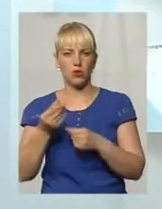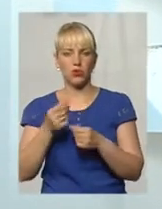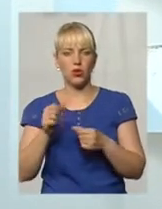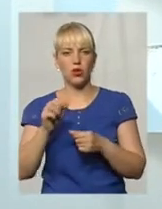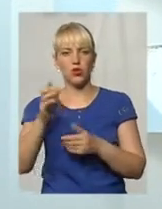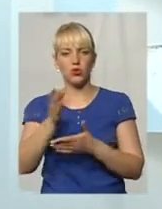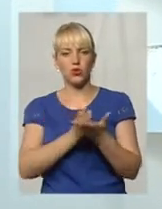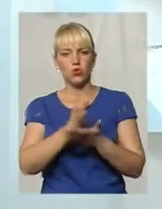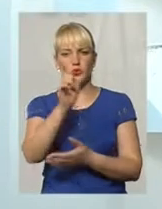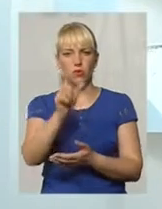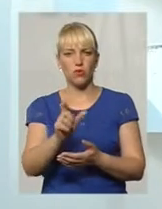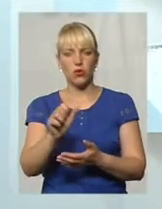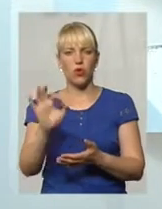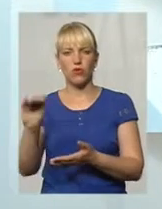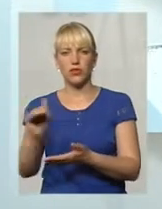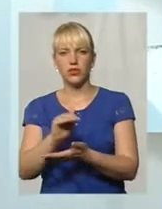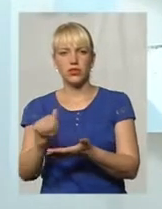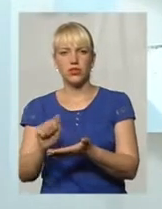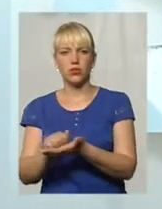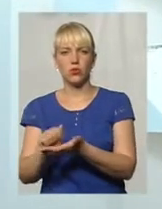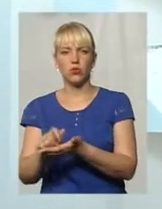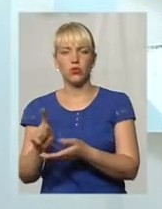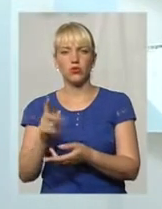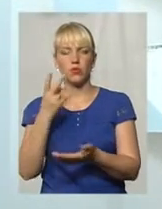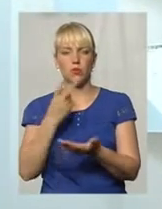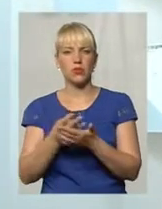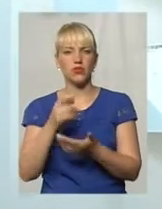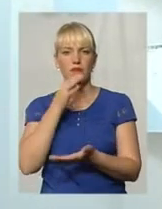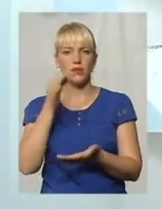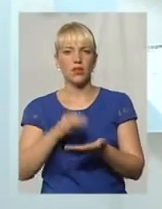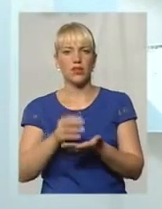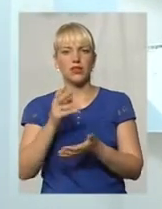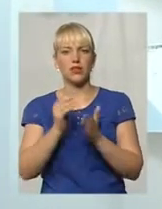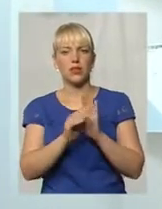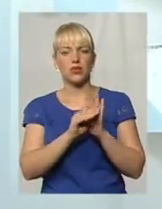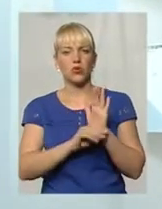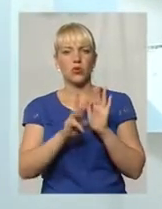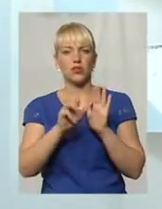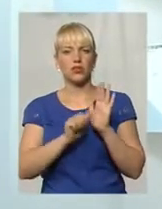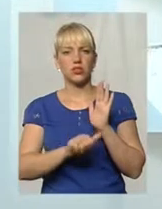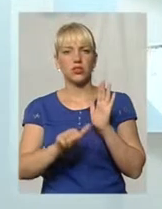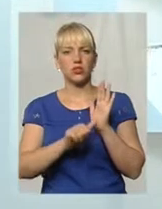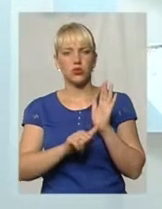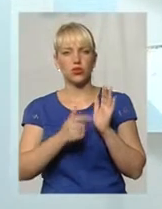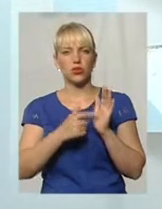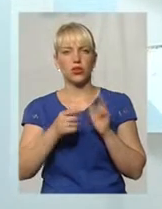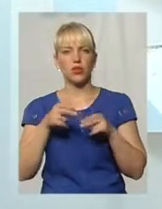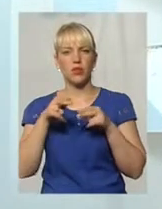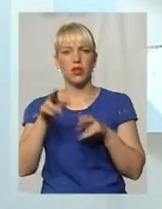особи офіційних документів, за що передбачена відповідна відповідальність статтю 366 Кримінального кодексу.